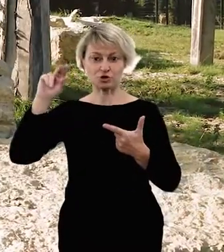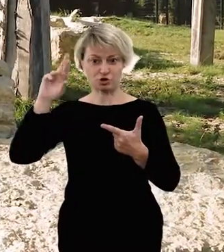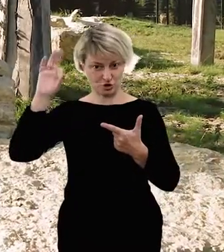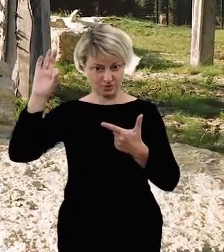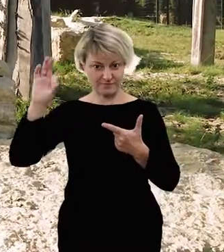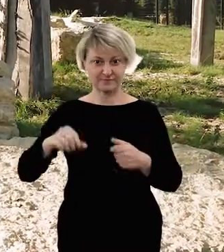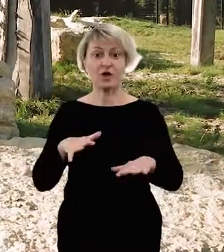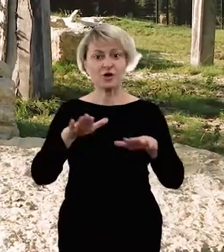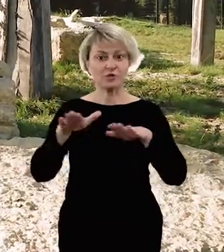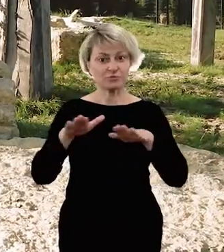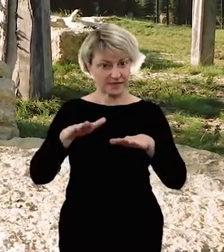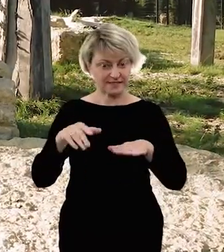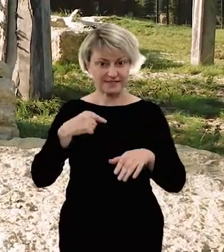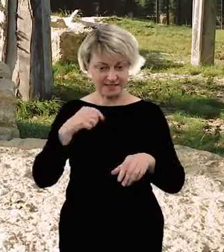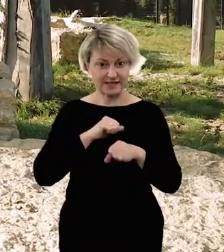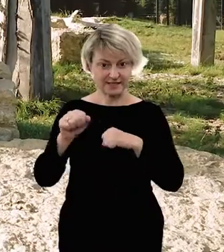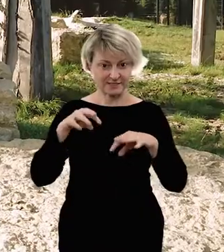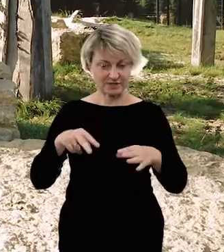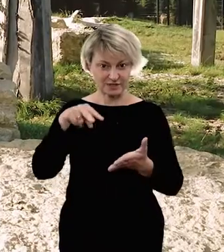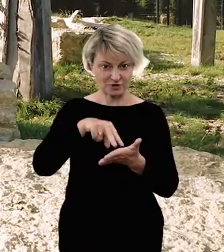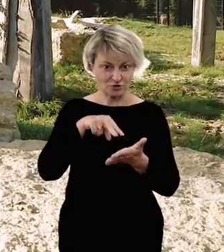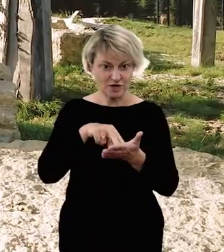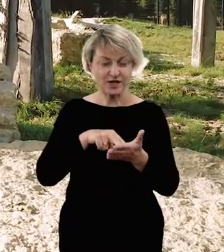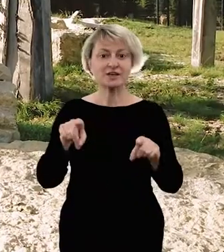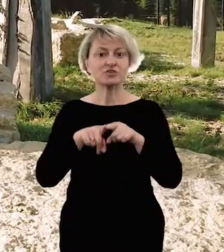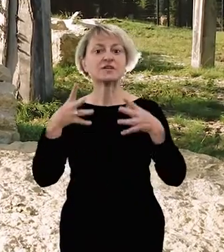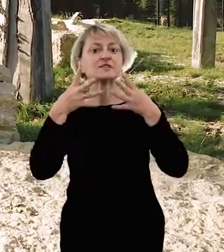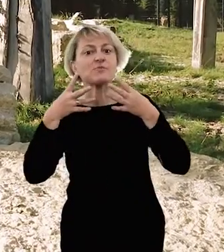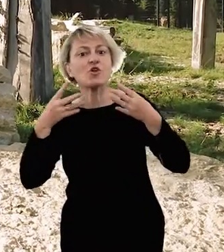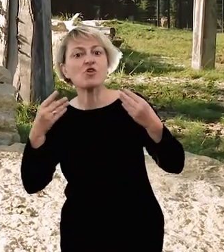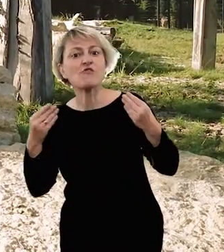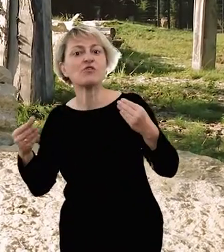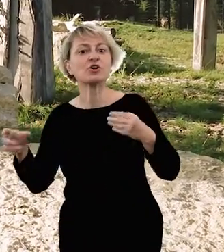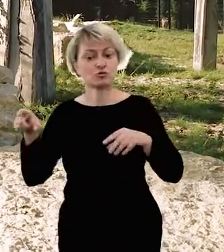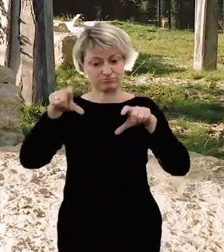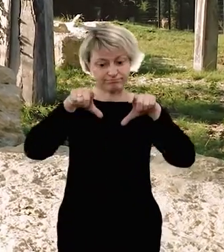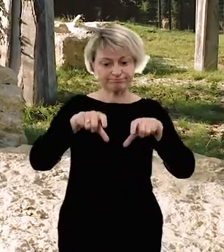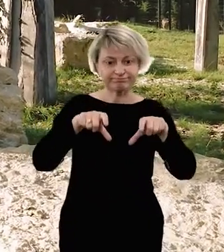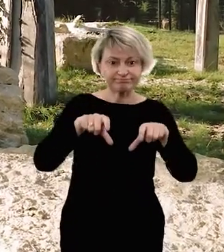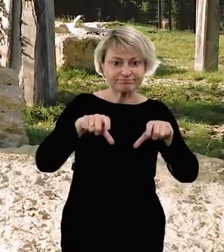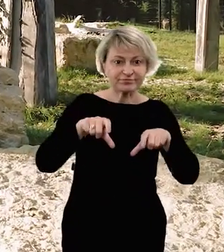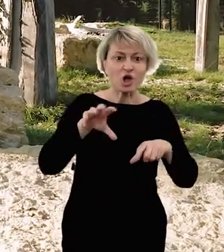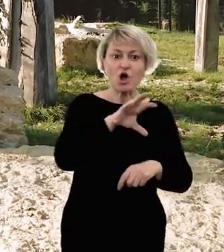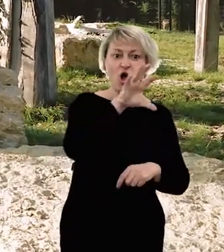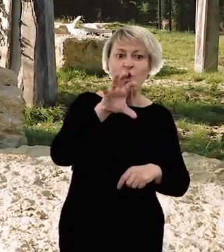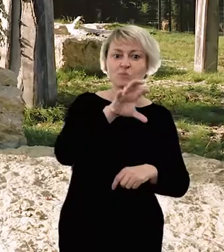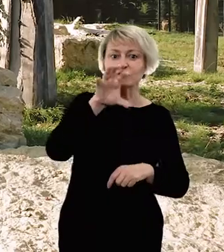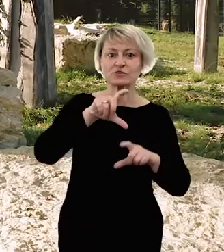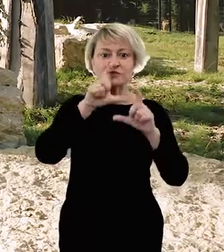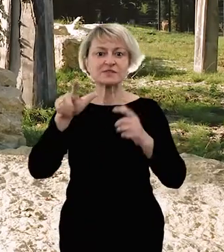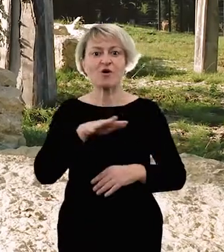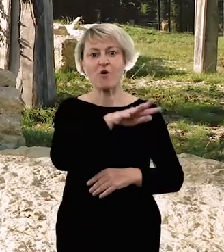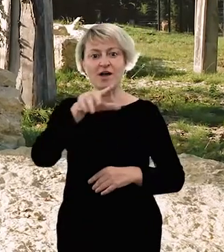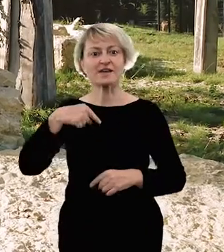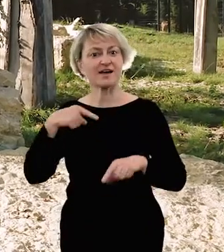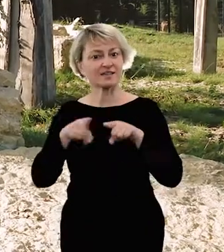znajdujemy. To miejsce, z którego one bardzo lubią obserwować całą okolicę. No ja tutaj, tak jak one, czuję się jak